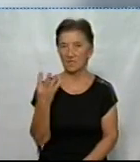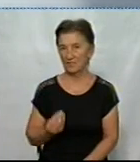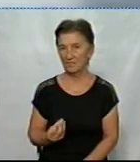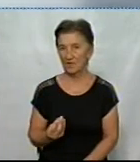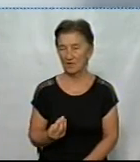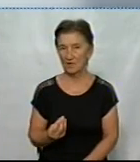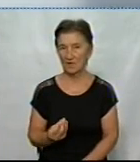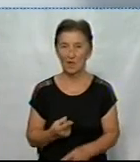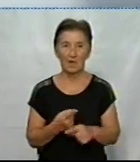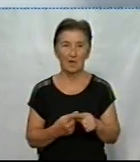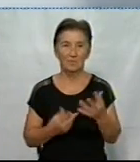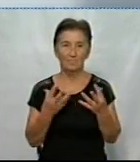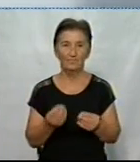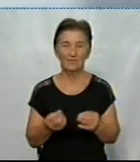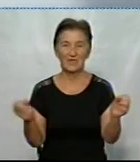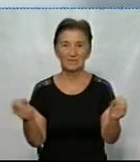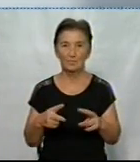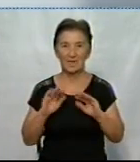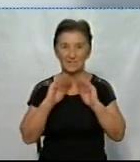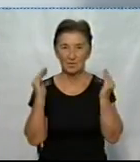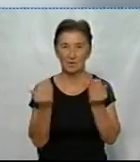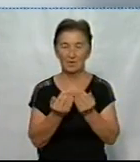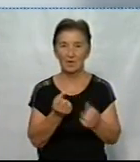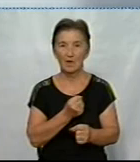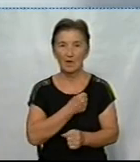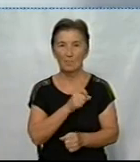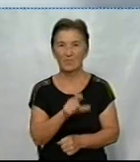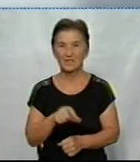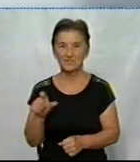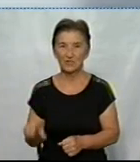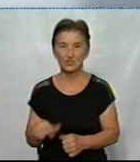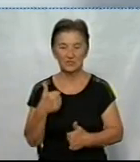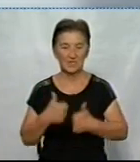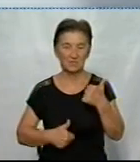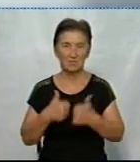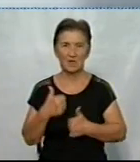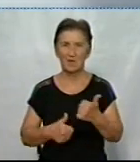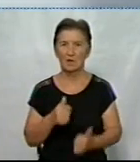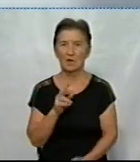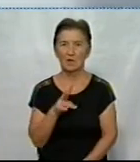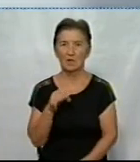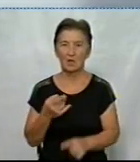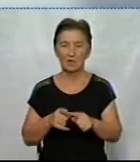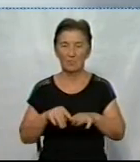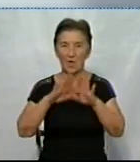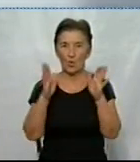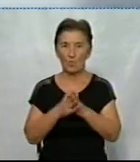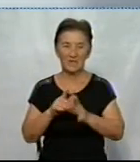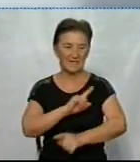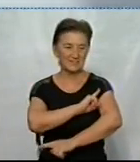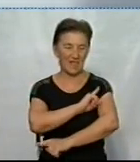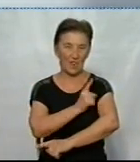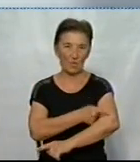Півсотні бійців 3 окремого полку спецпризначення змагалися з кросфіту в Кропивницькому. Кросфіт – це комплекс силових вправ на